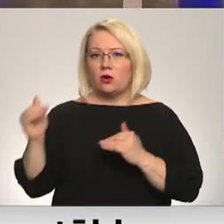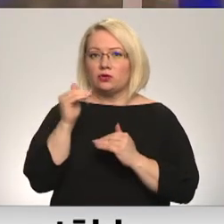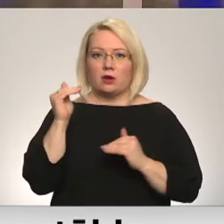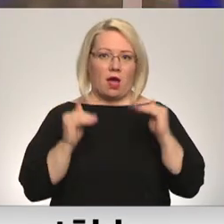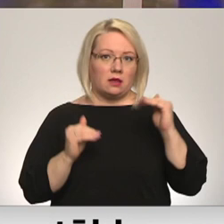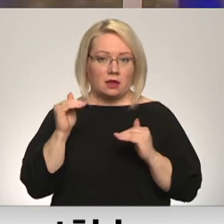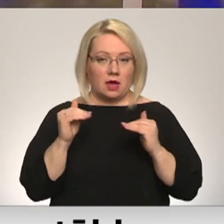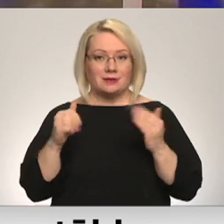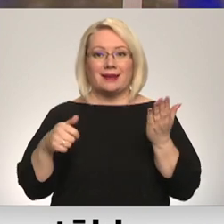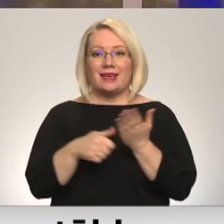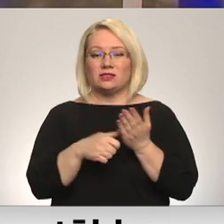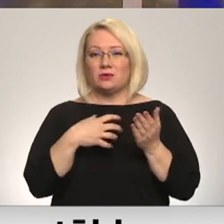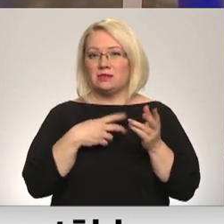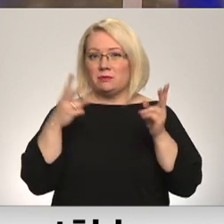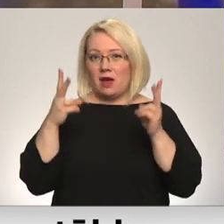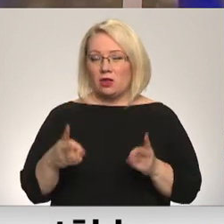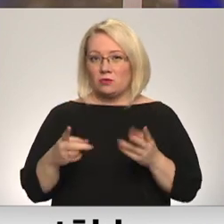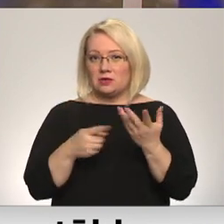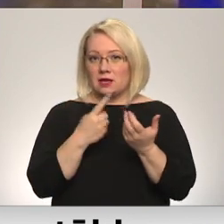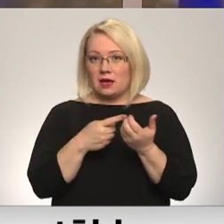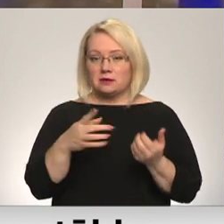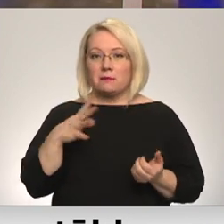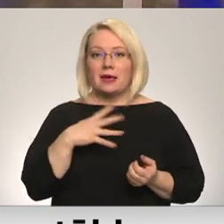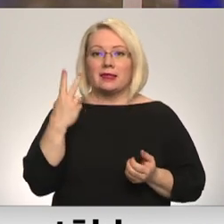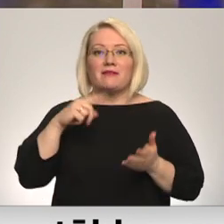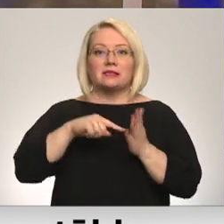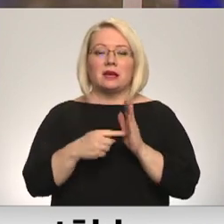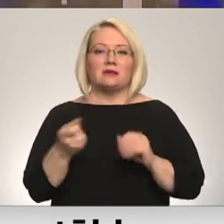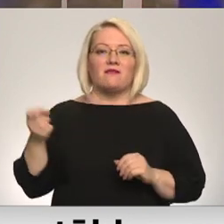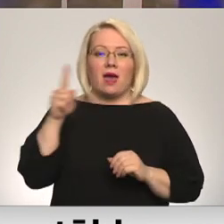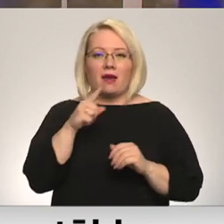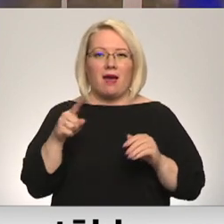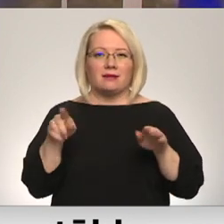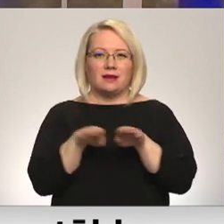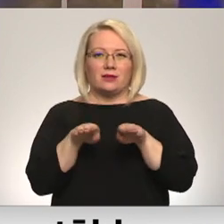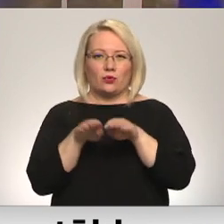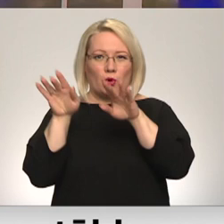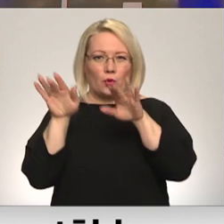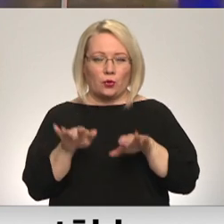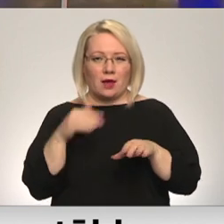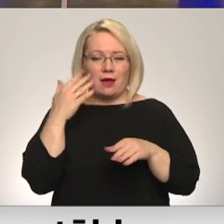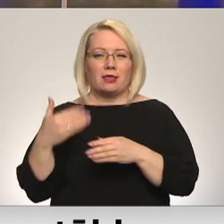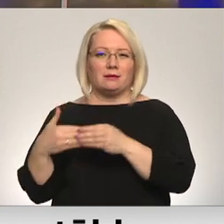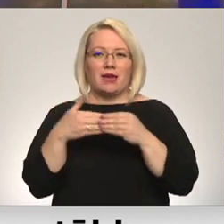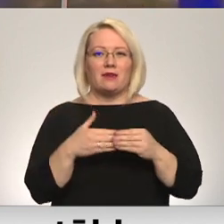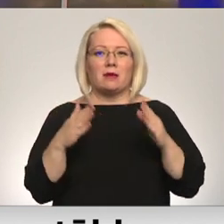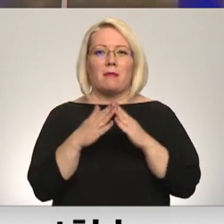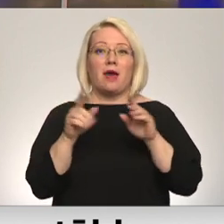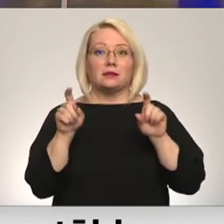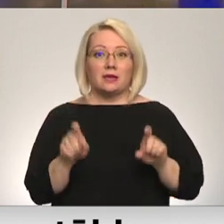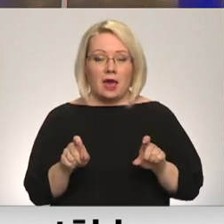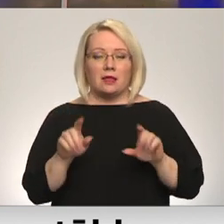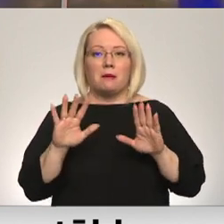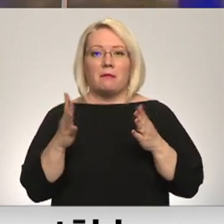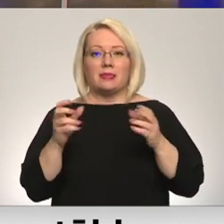rādītājs. Reģistrēto saslimšanas gadījumu skaits bijis divkārt lielāks nekā vēl rudenī, kad tika ieviesta mājasēda. Turklāt